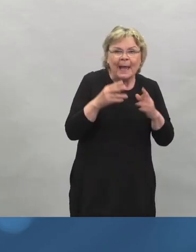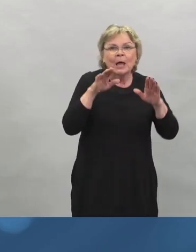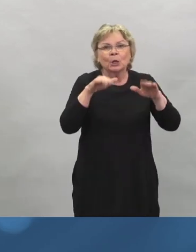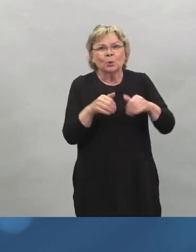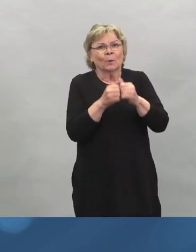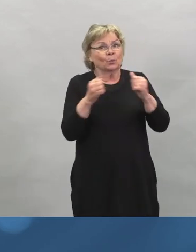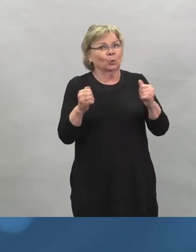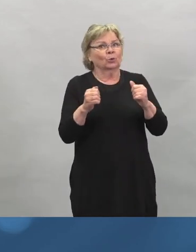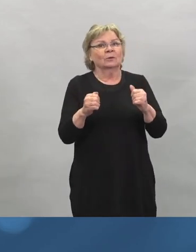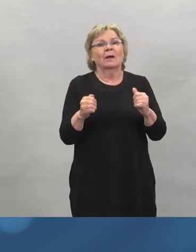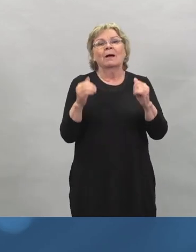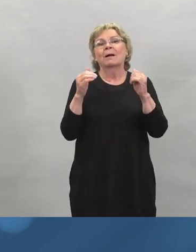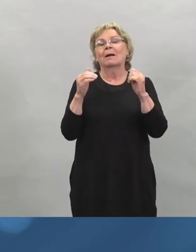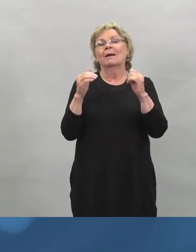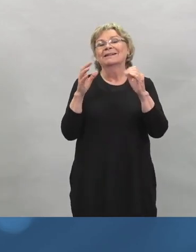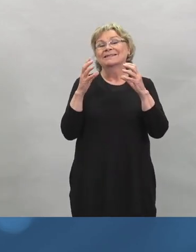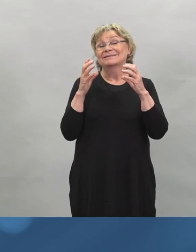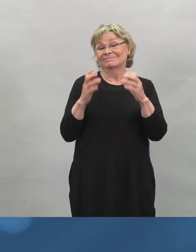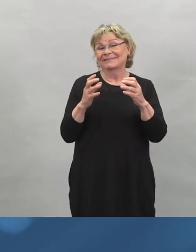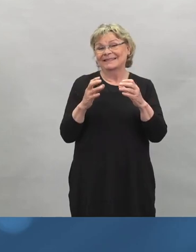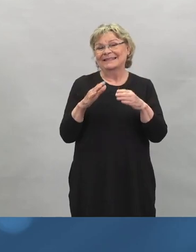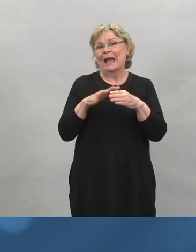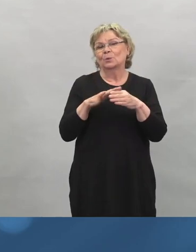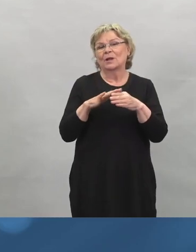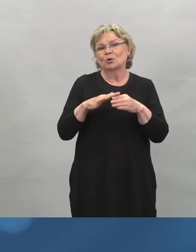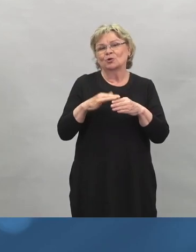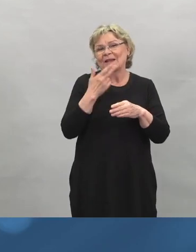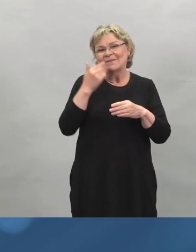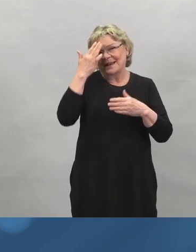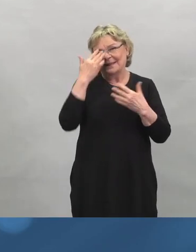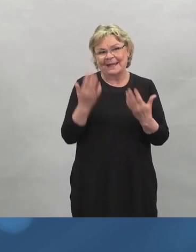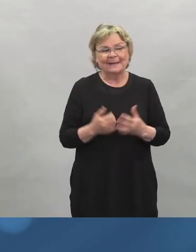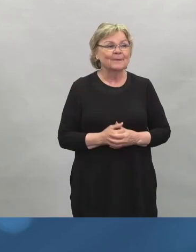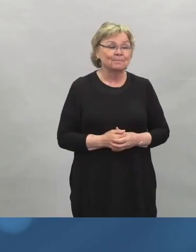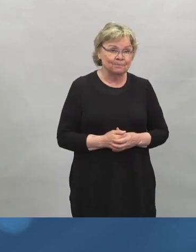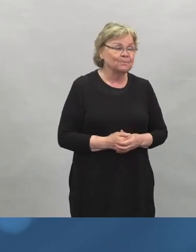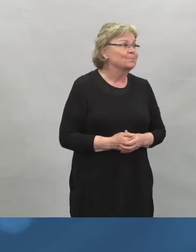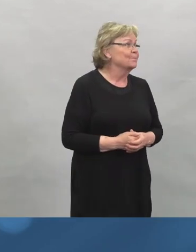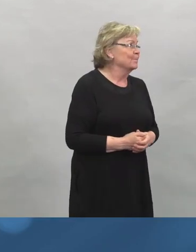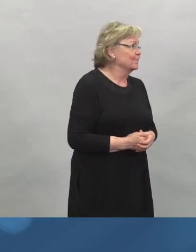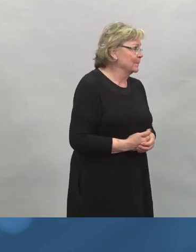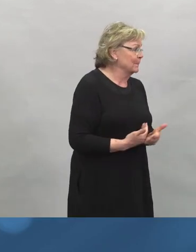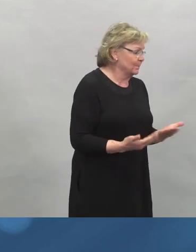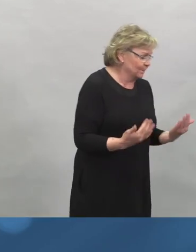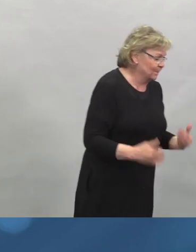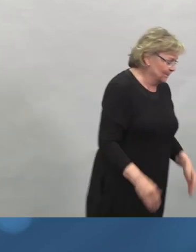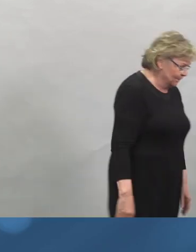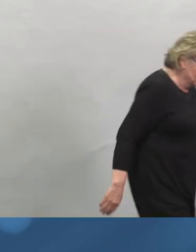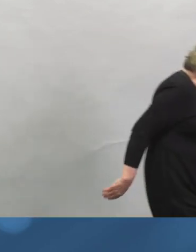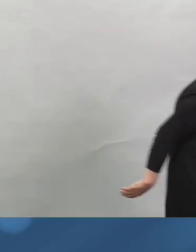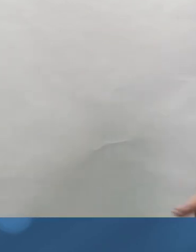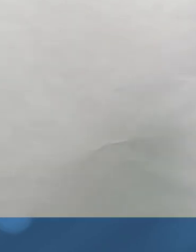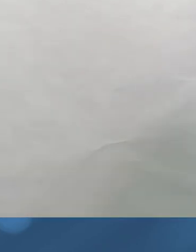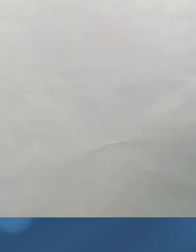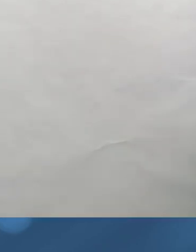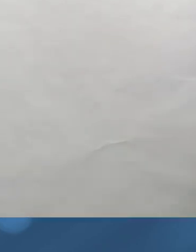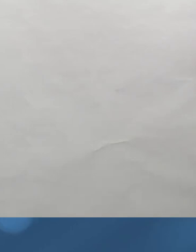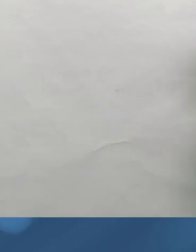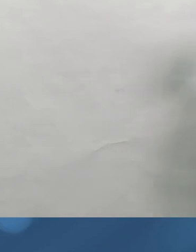sitten tarkoittaa, niin meidän pitää vielä seurata. Jatketaan tästä sen verran, että tarvitaanko todennäköisesti vielä kolmas